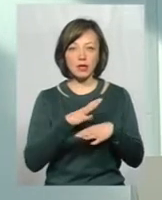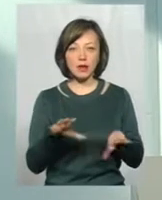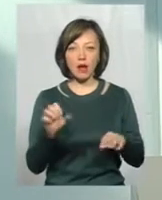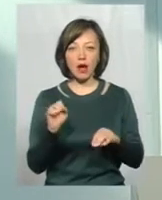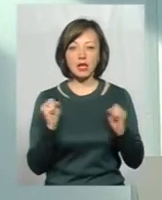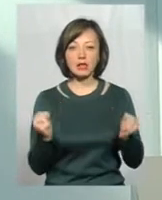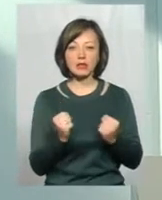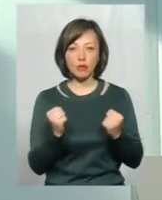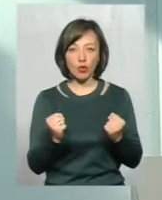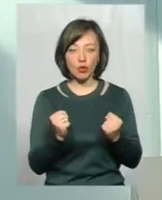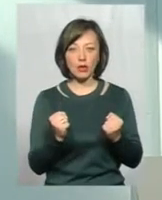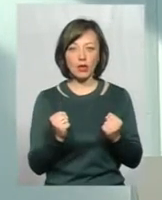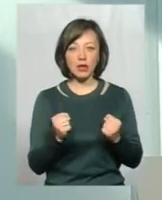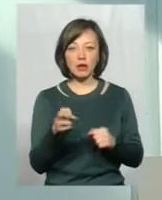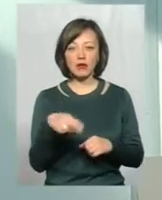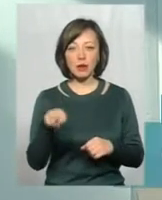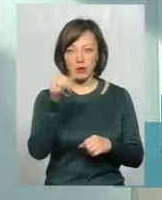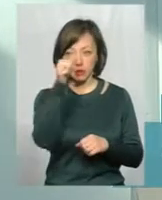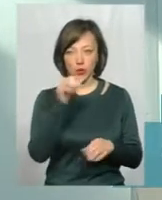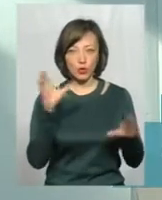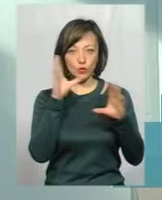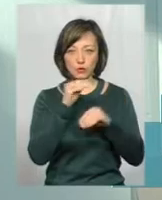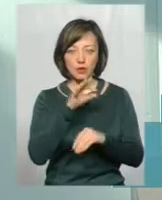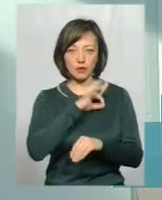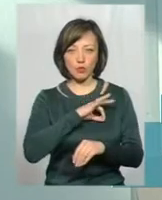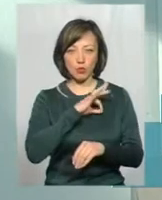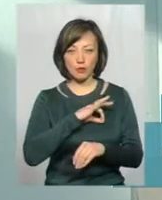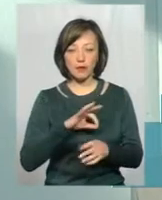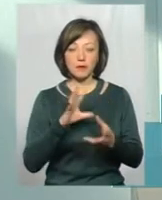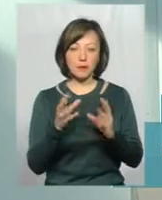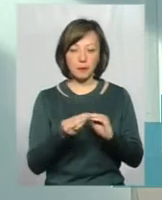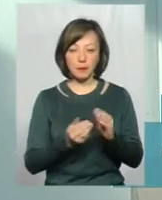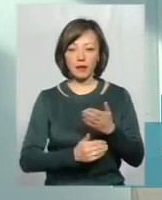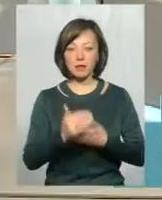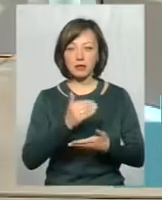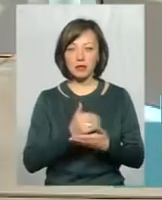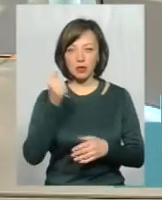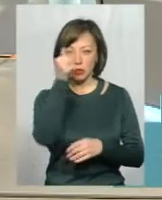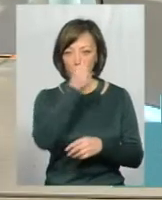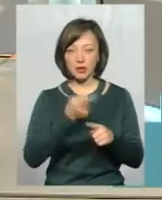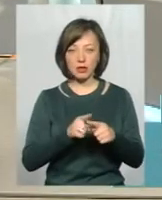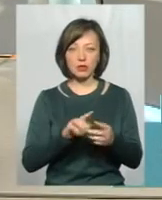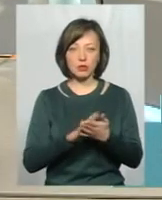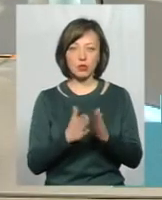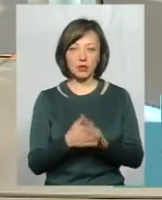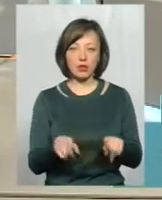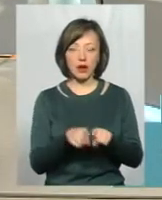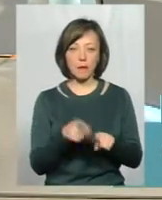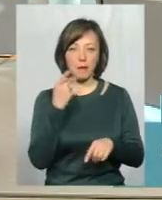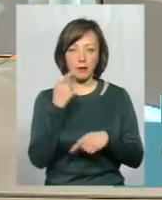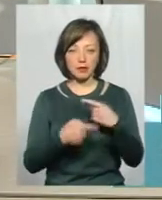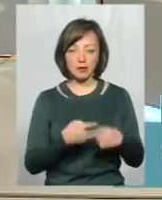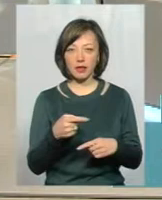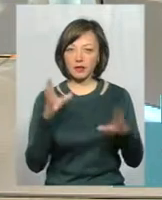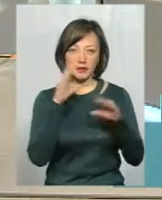а зимой, в декабрі місяці його не успіли використовувати. Але, в принципі, останні роки це стане таке... Не встигли